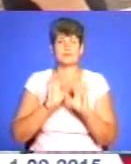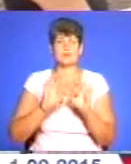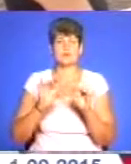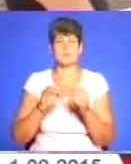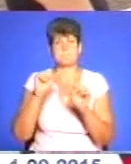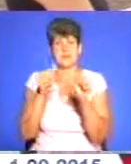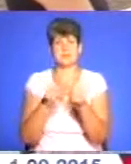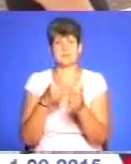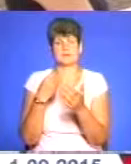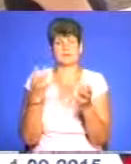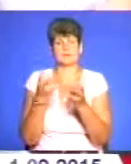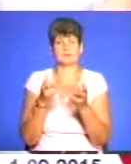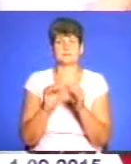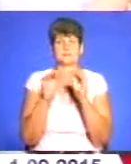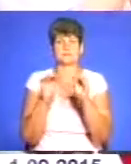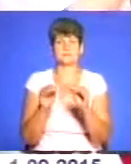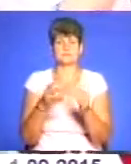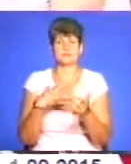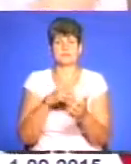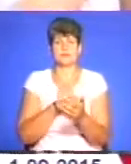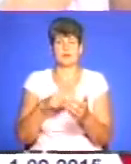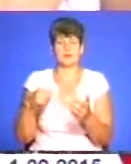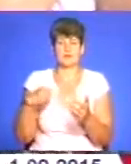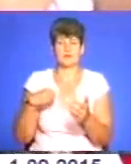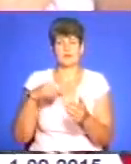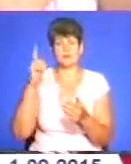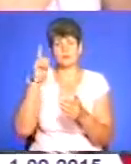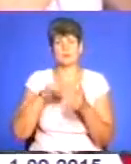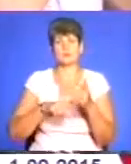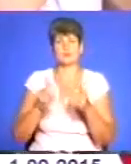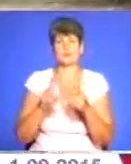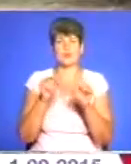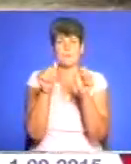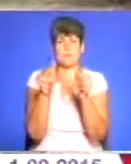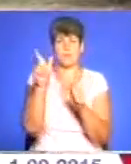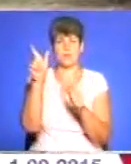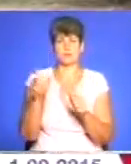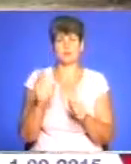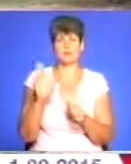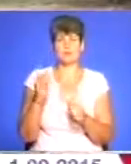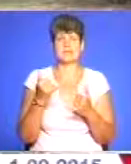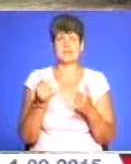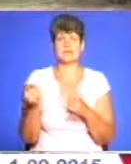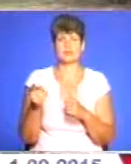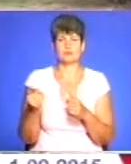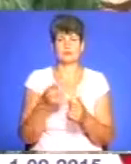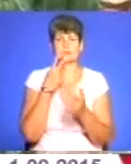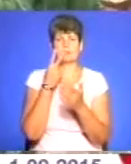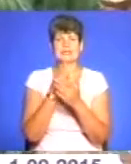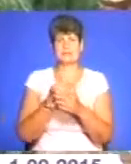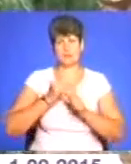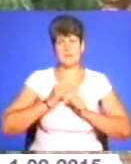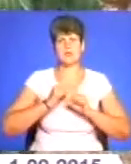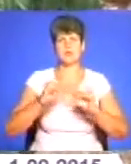довелося закріплювати власноруч. Вони сподіваються, що постать Славка Луцишина стане для тернополян символом героїзму,